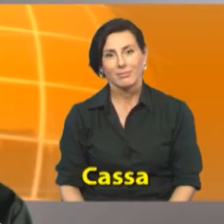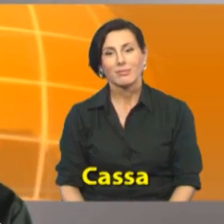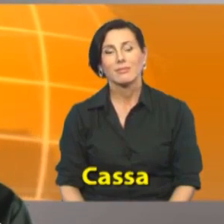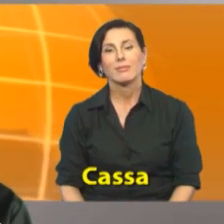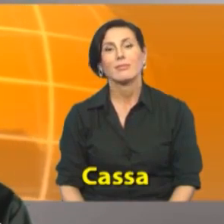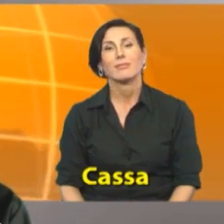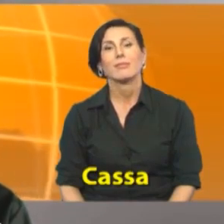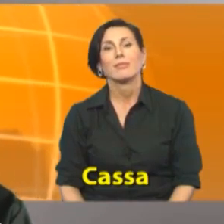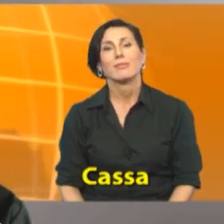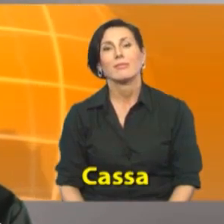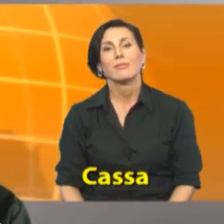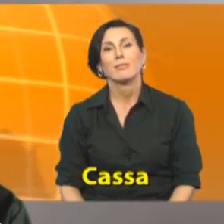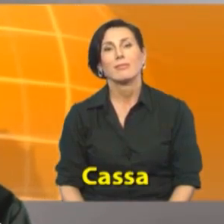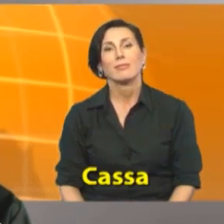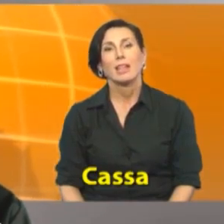check out